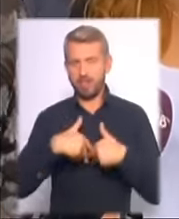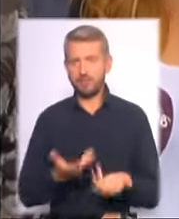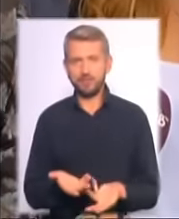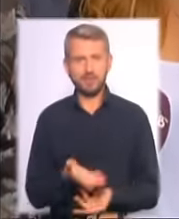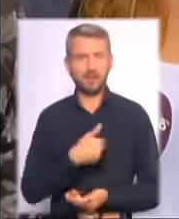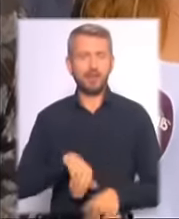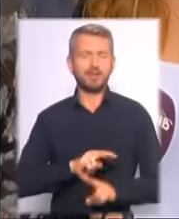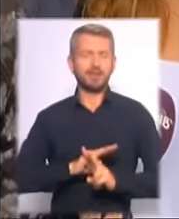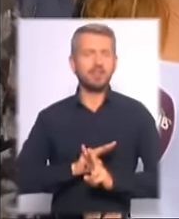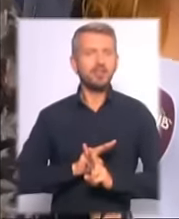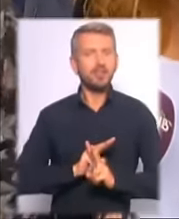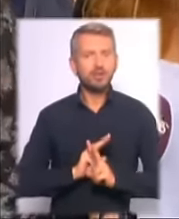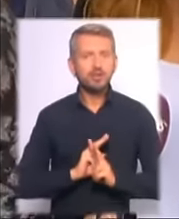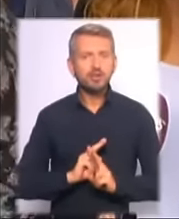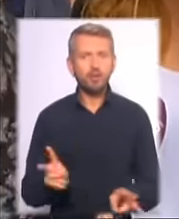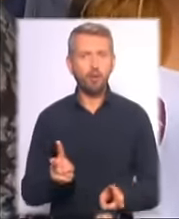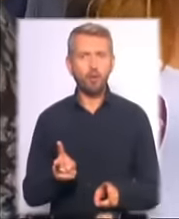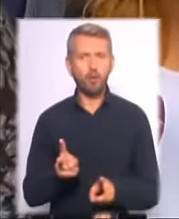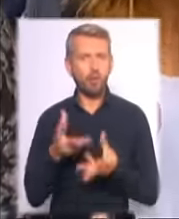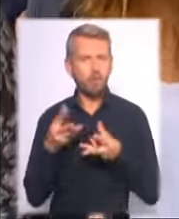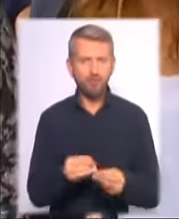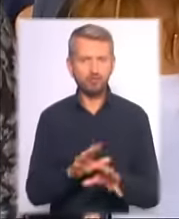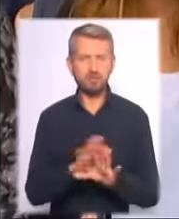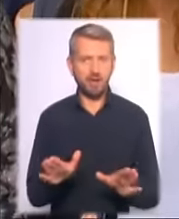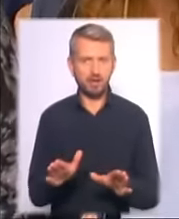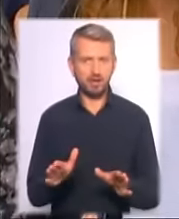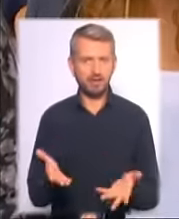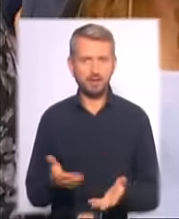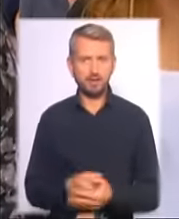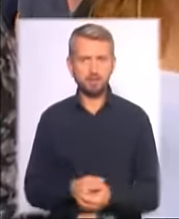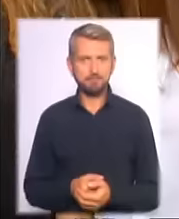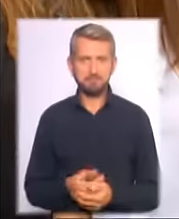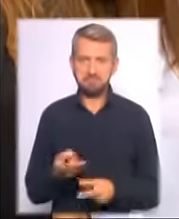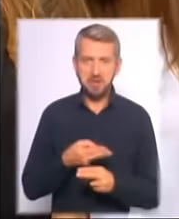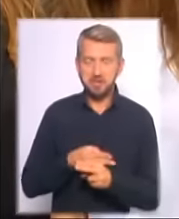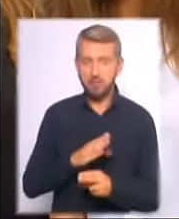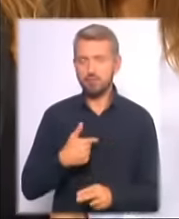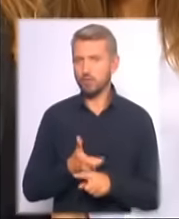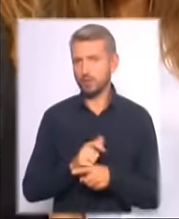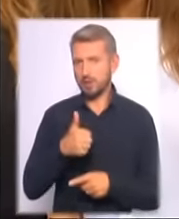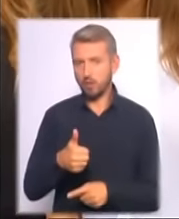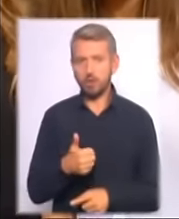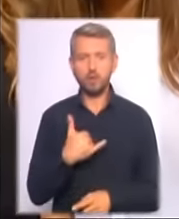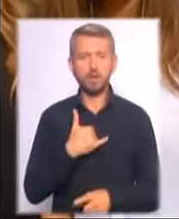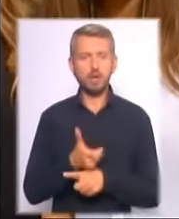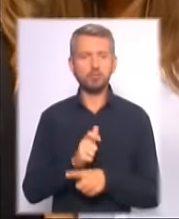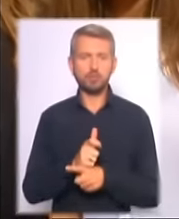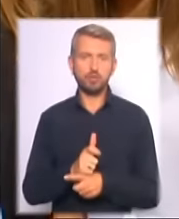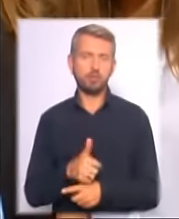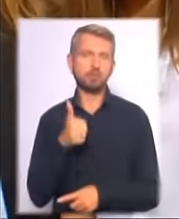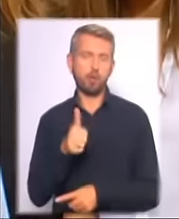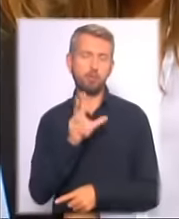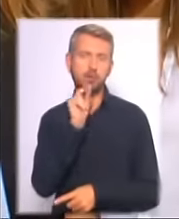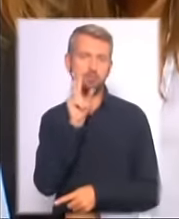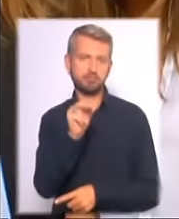Нас ніхто не зжимає в якихось рамках. Це дуже прикольно. У нас дуже добра англійська і акцент